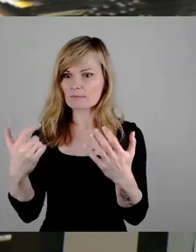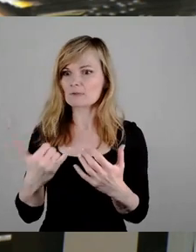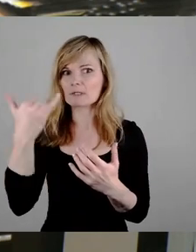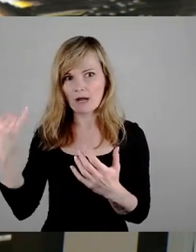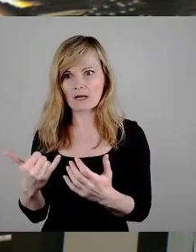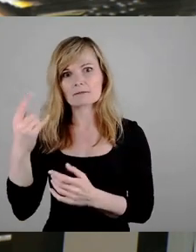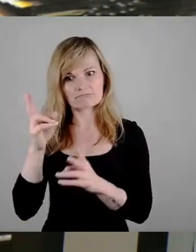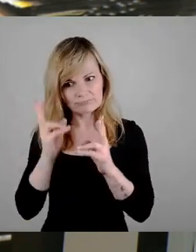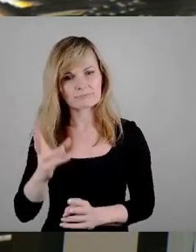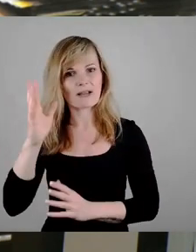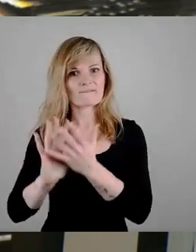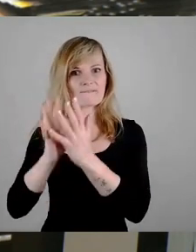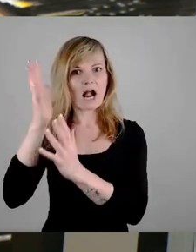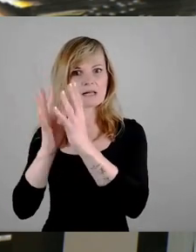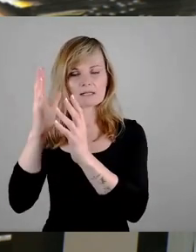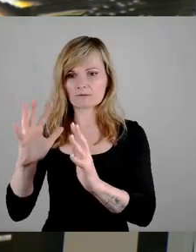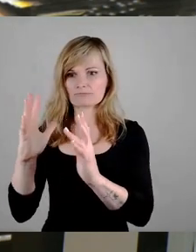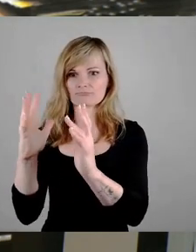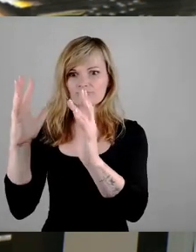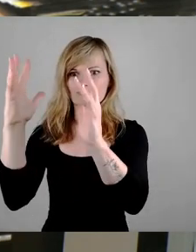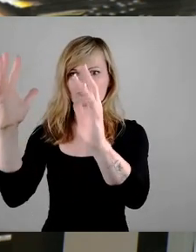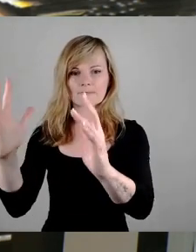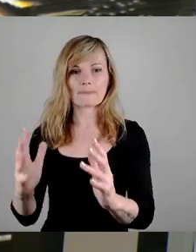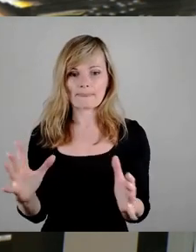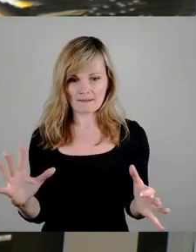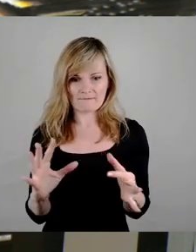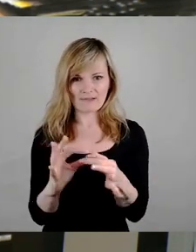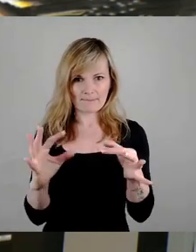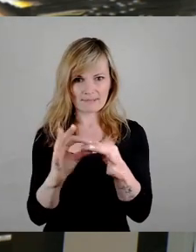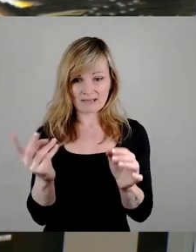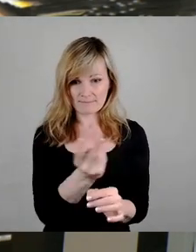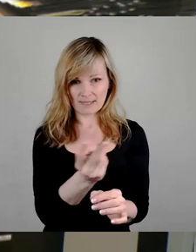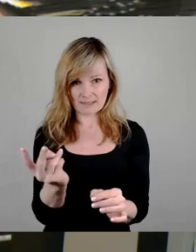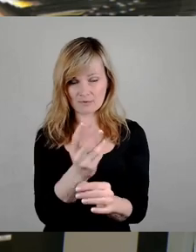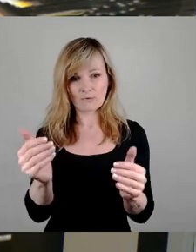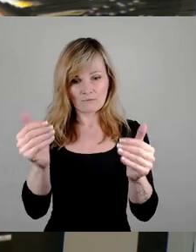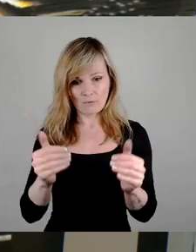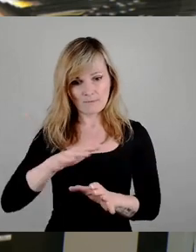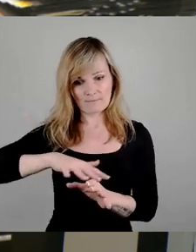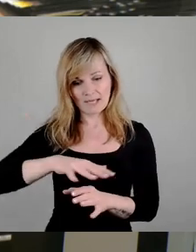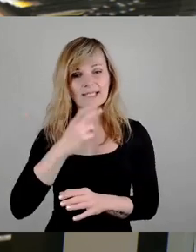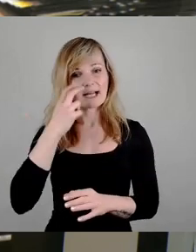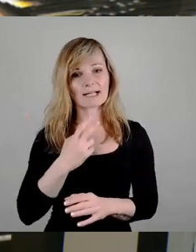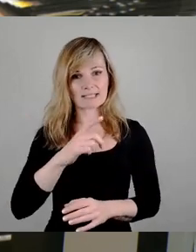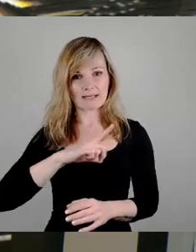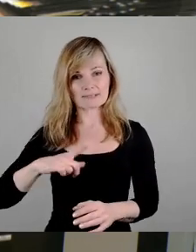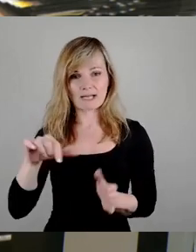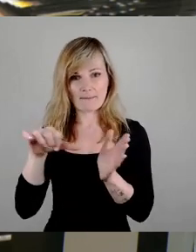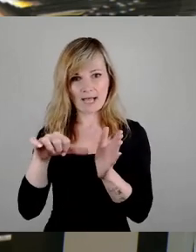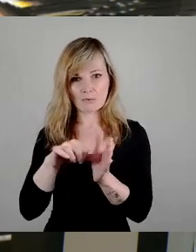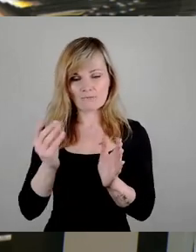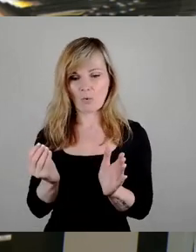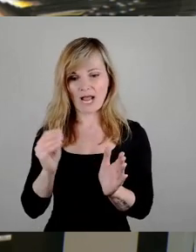entstanden ist, die zu lassen und das miteinander zu verknüpfen und dann vorne am Bereich des alten Leipziger Bahnhofs Ergänzungen vorzunehmen und die